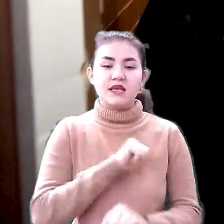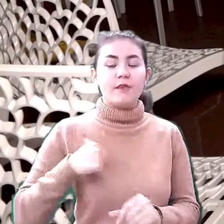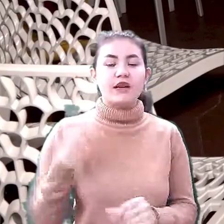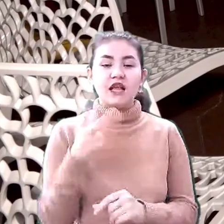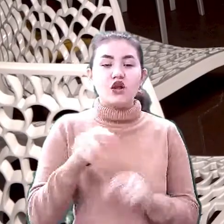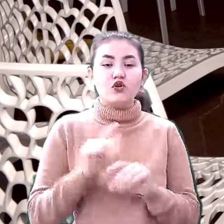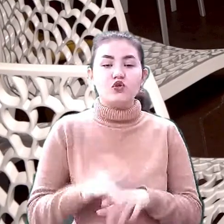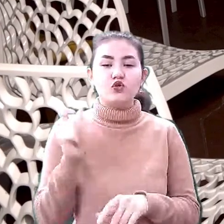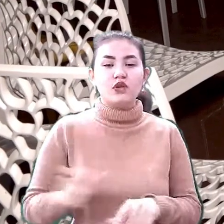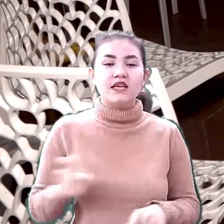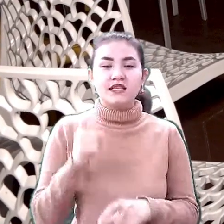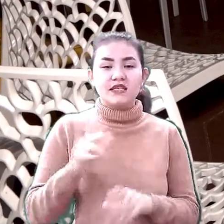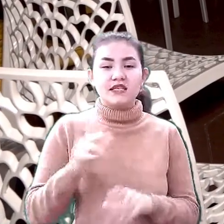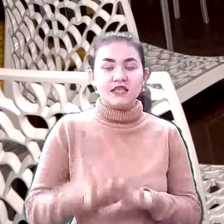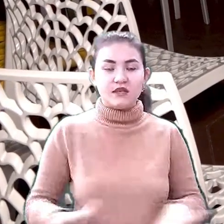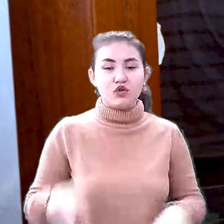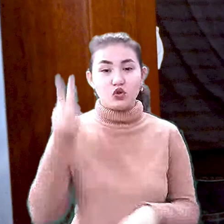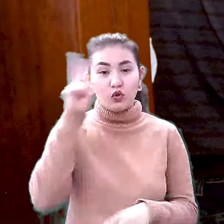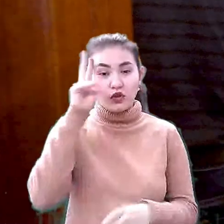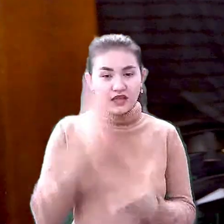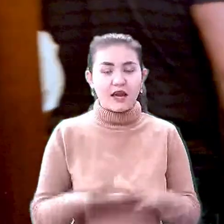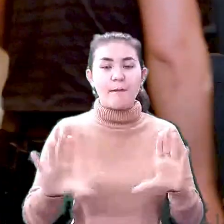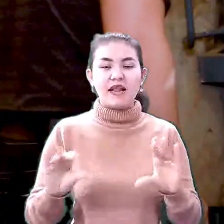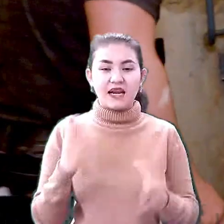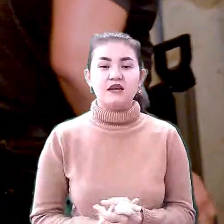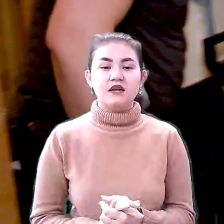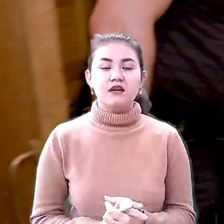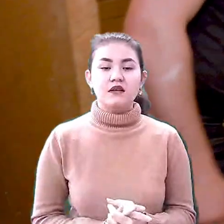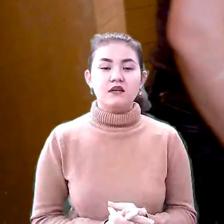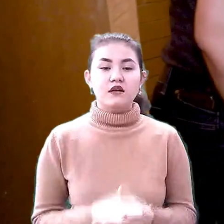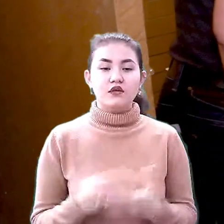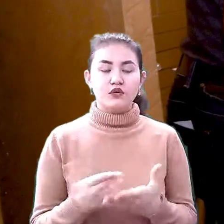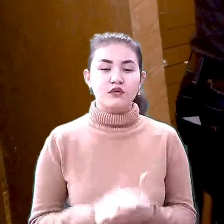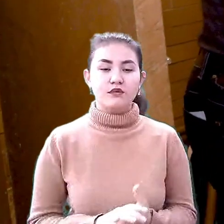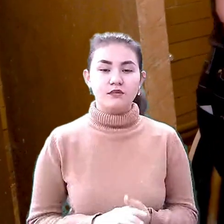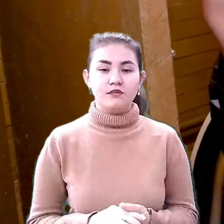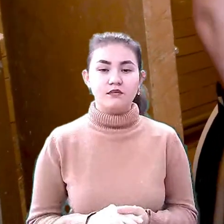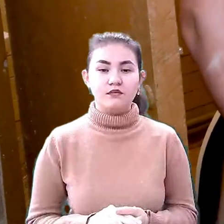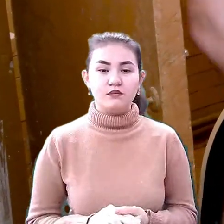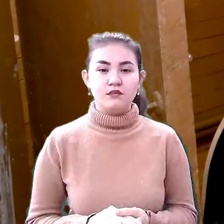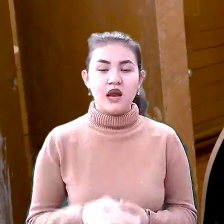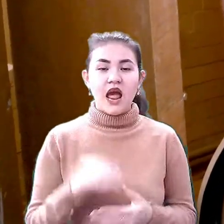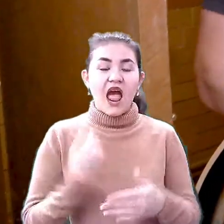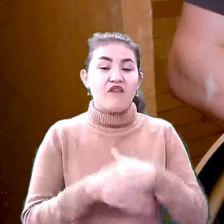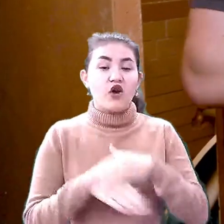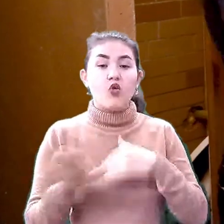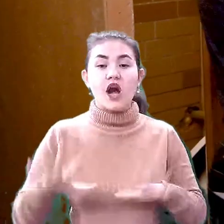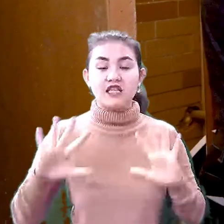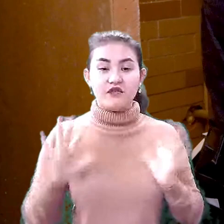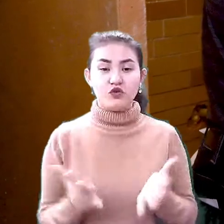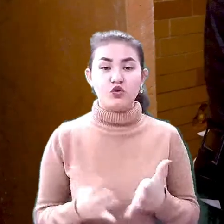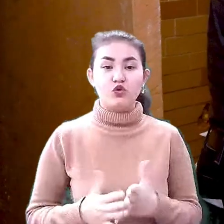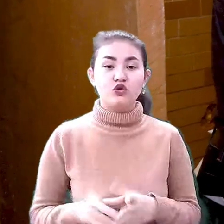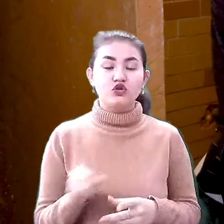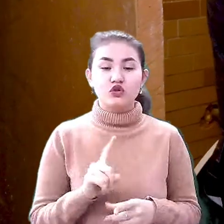дітьми. Є туалети та матраци. Тут знаходиться лістниця для евакуації. Вдруг розриється, щоб